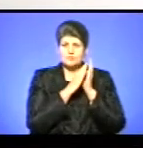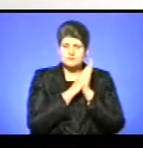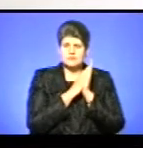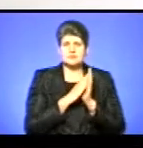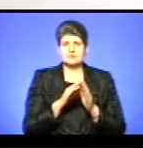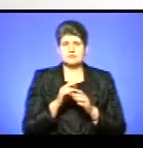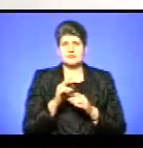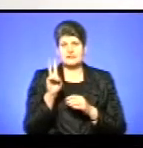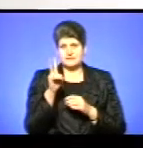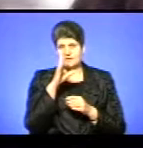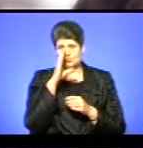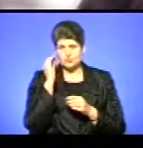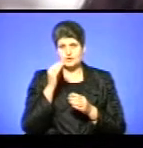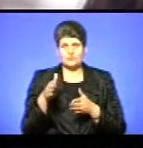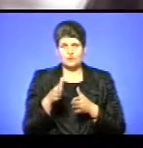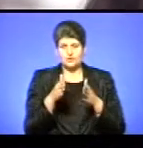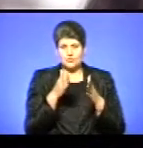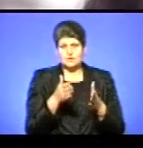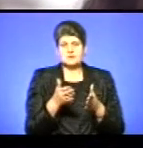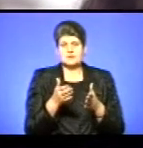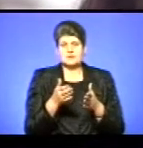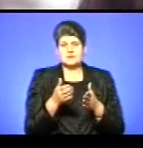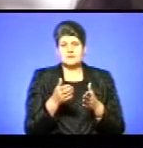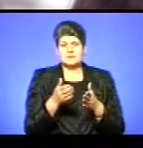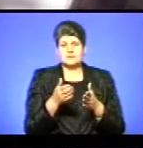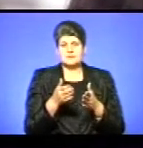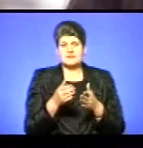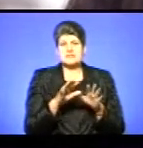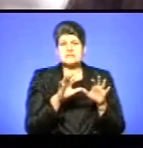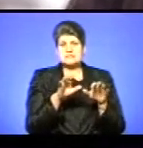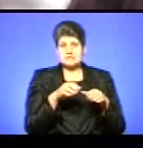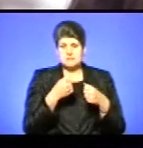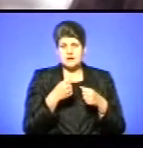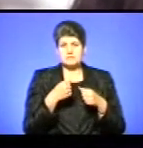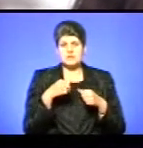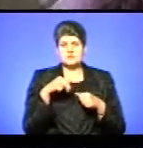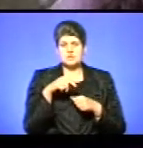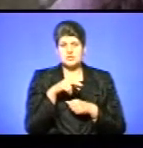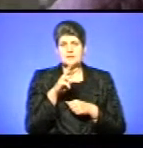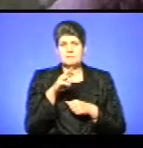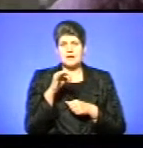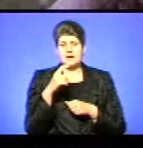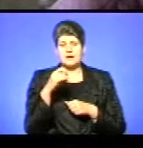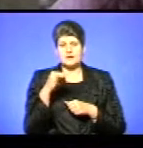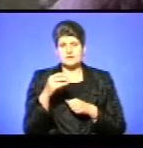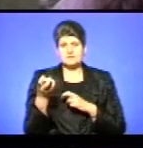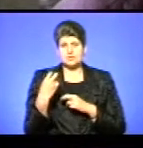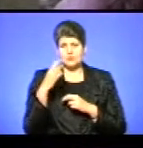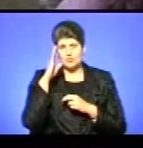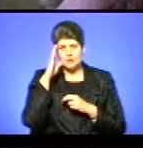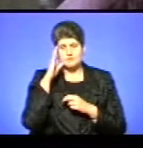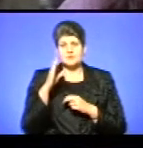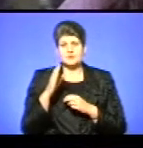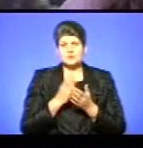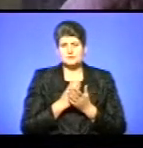дві ночі в дорозі практично, і зразу, він забрав, ми пішли в Михайлівський, і до нас підійшов хлопчик, служка